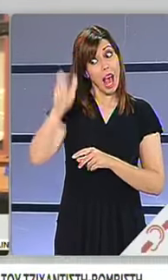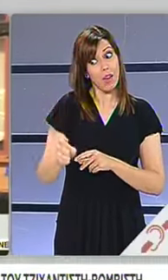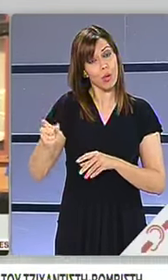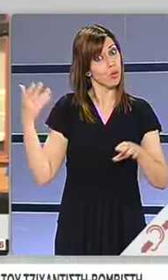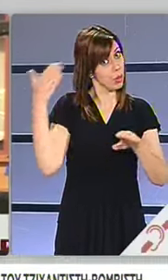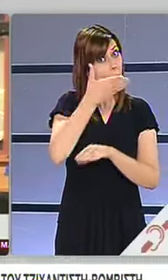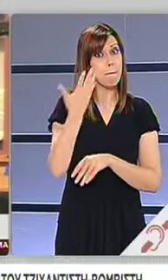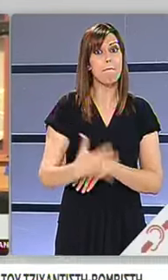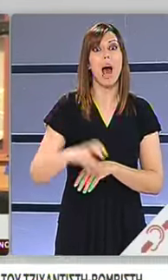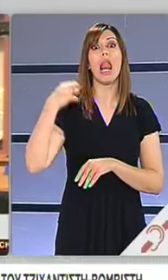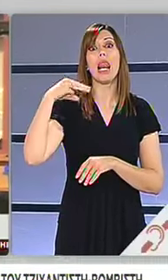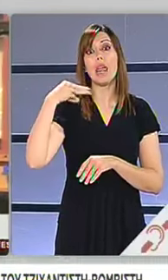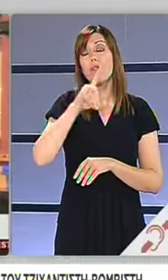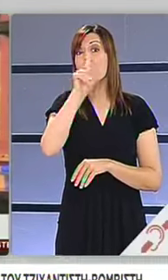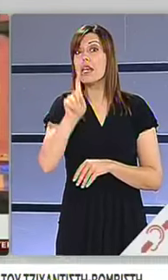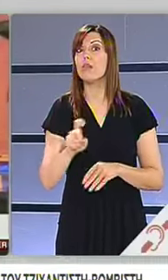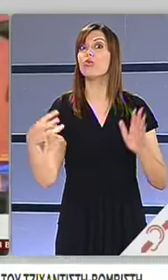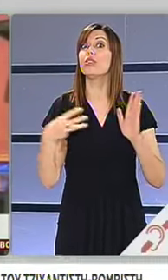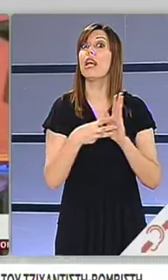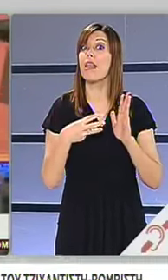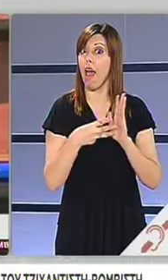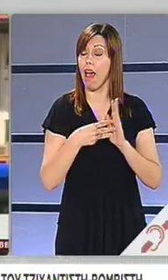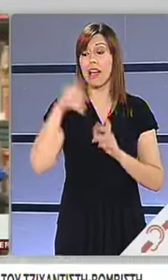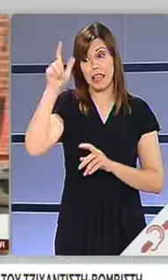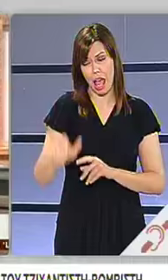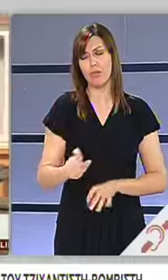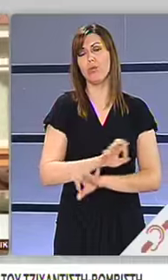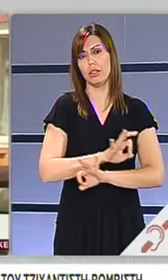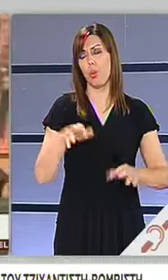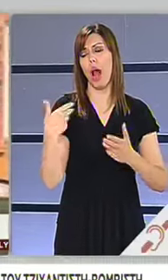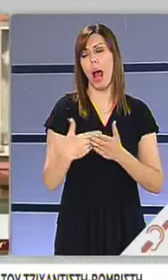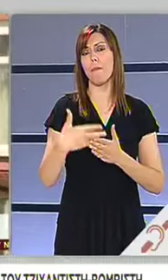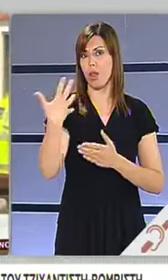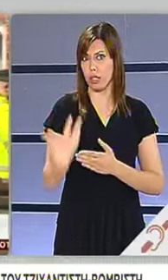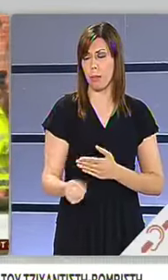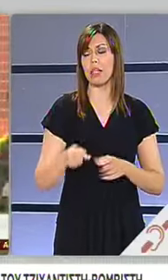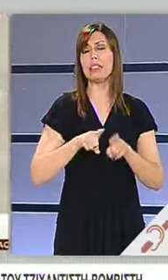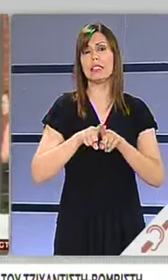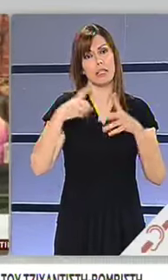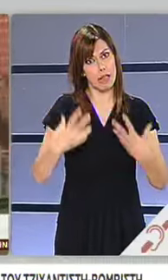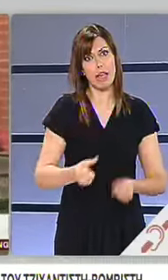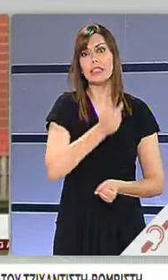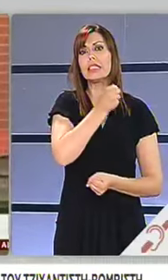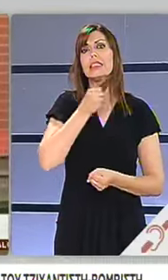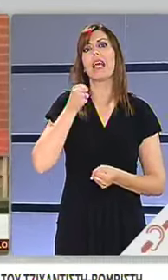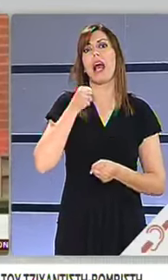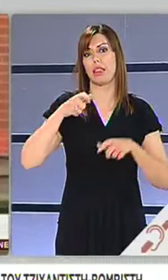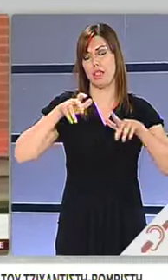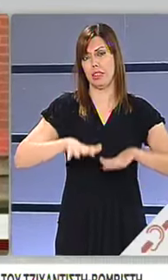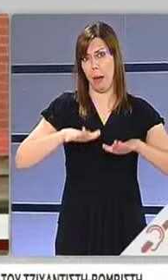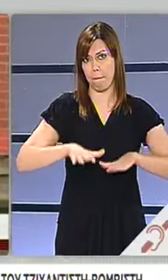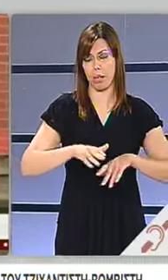Λιβύη και πιθανώς στη Συρία και είχε αποδεδειγμένες σχέσεις με το αυτοαποκαλούμενο Ισλαμικό κράτος. Το επίπεδο